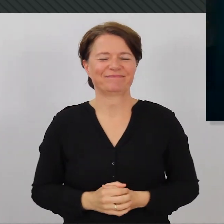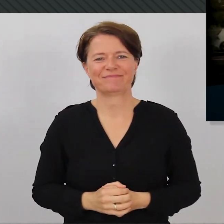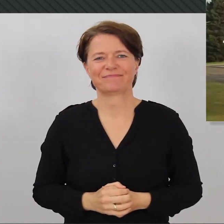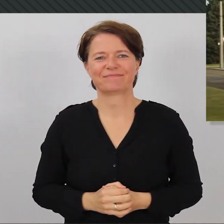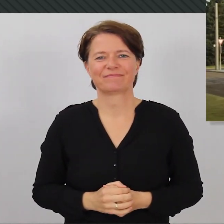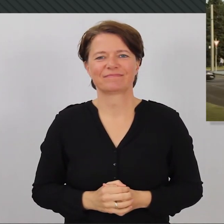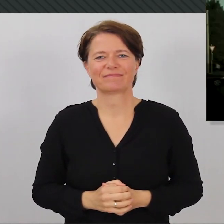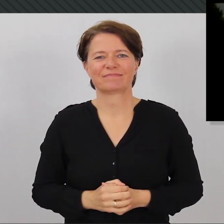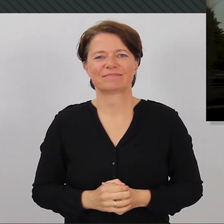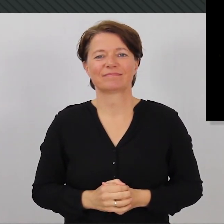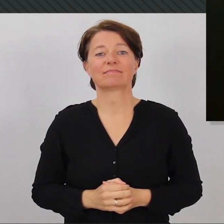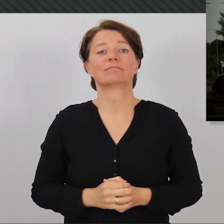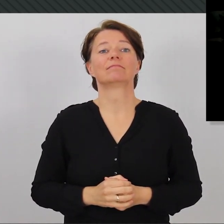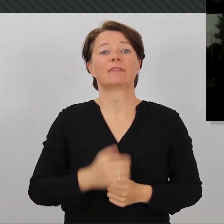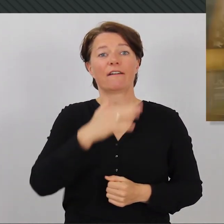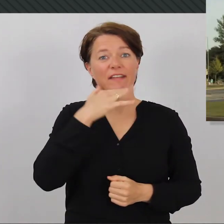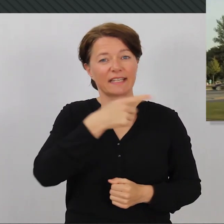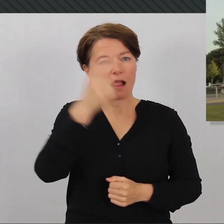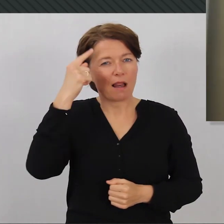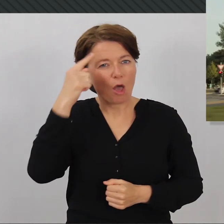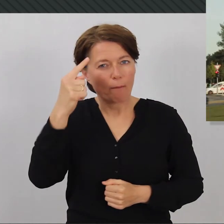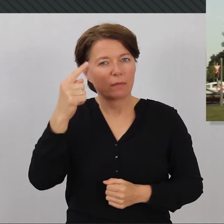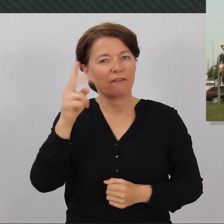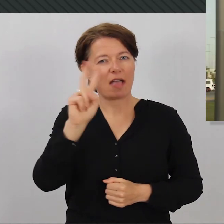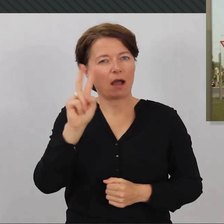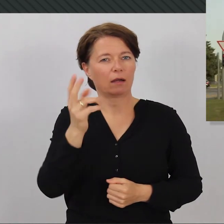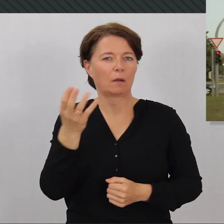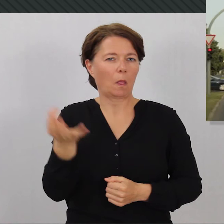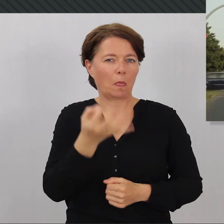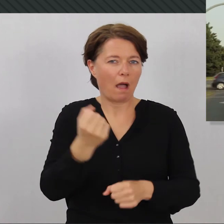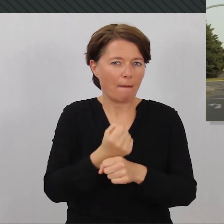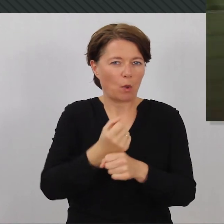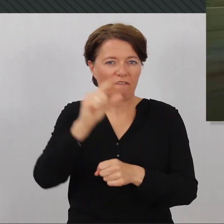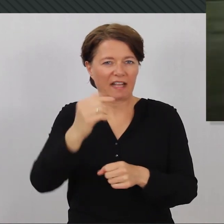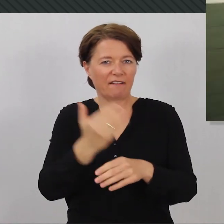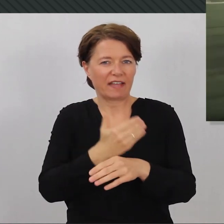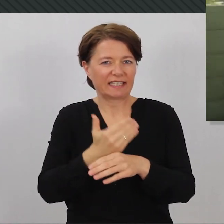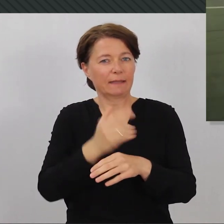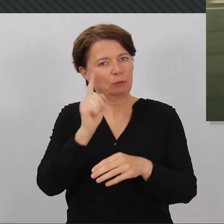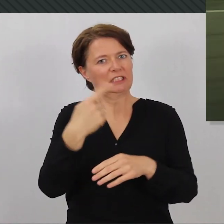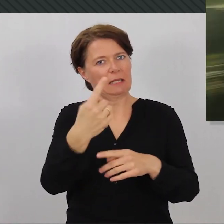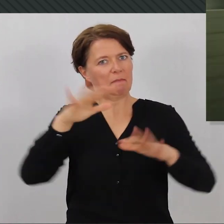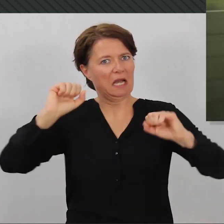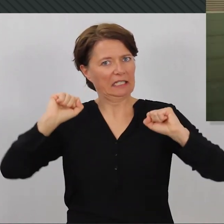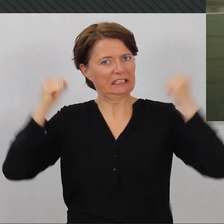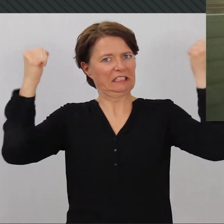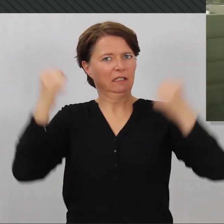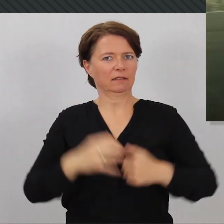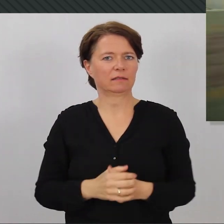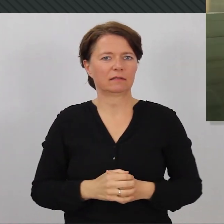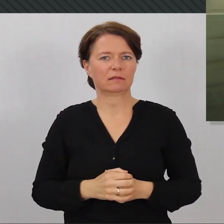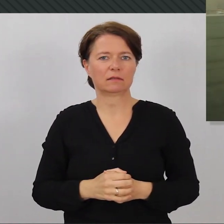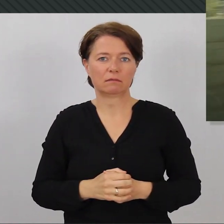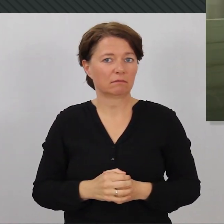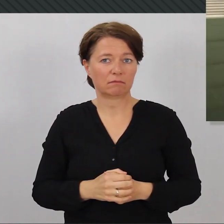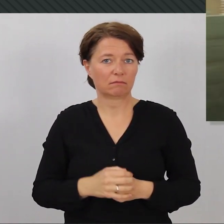Viele Menschen glauben, wer keine Arbeit hat oder wenig verdient, müsste sich einfach mehr anstrengen. So leicht ist das allerdings nicht